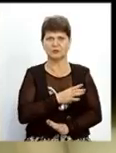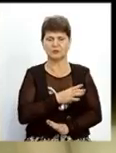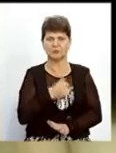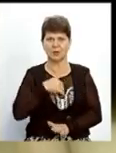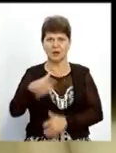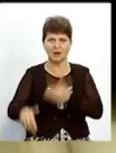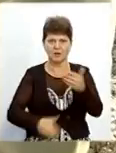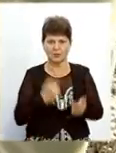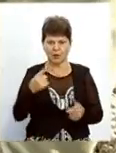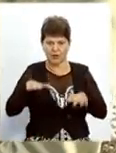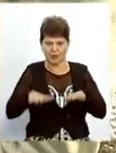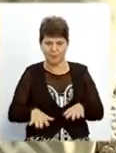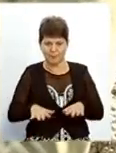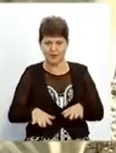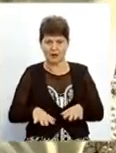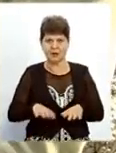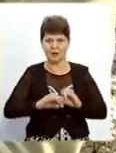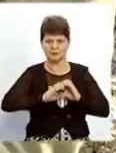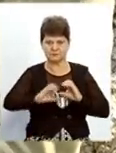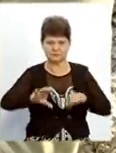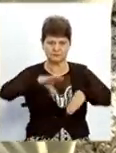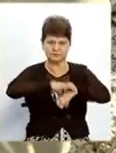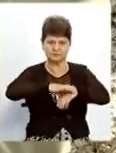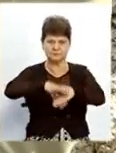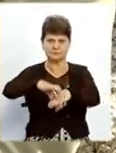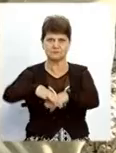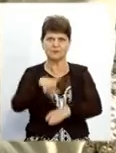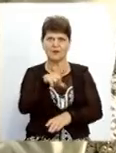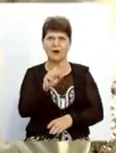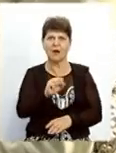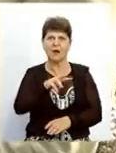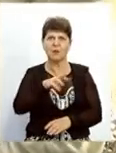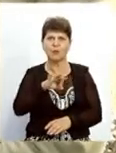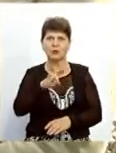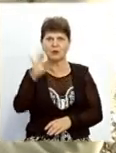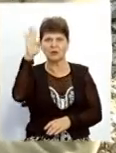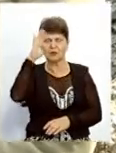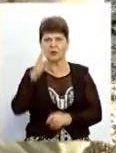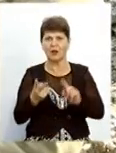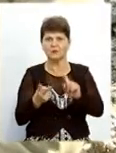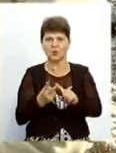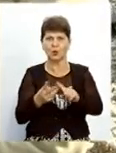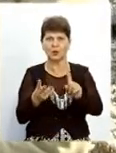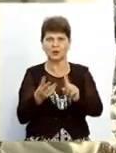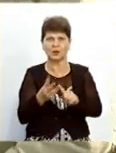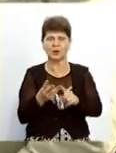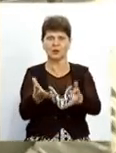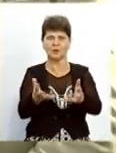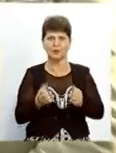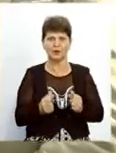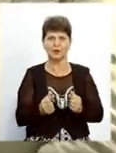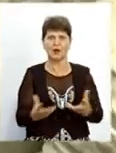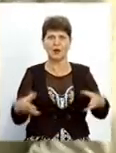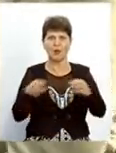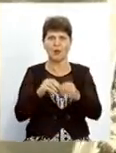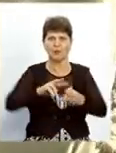розкопали в одному місці, стояли хамути, вода текла в другому, в третєму і було прийнято рішення комплексно поміняти